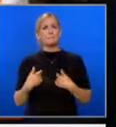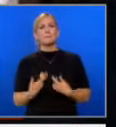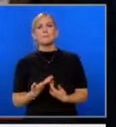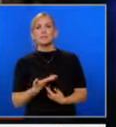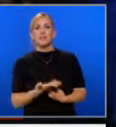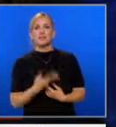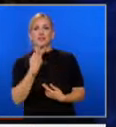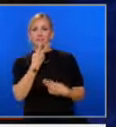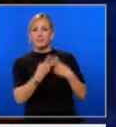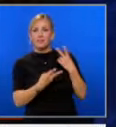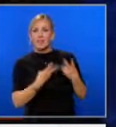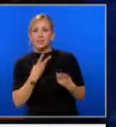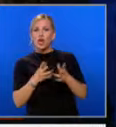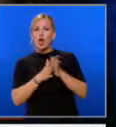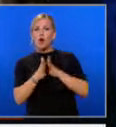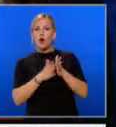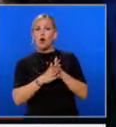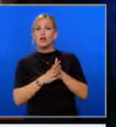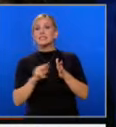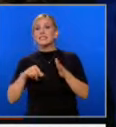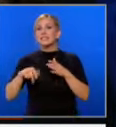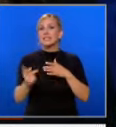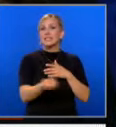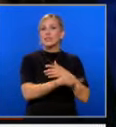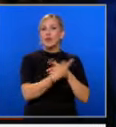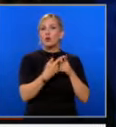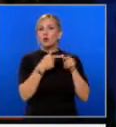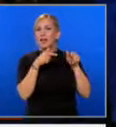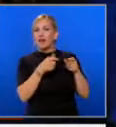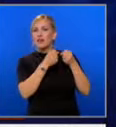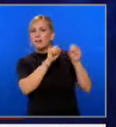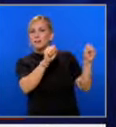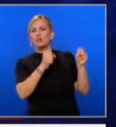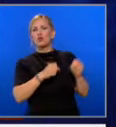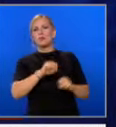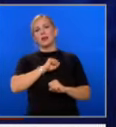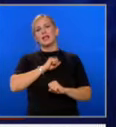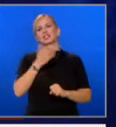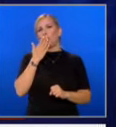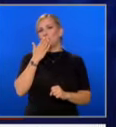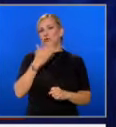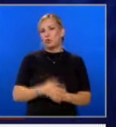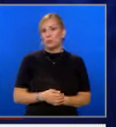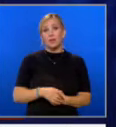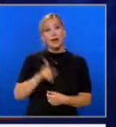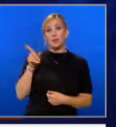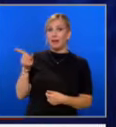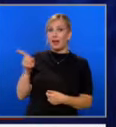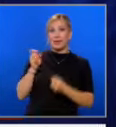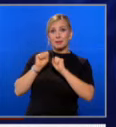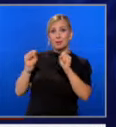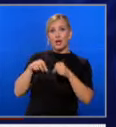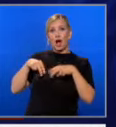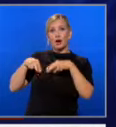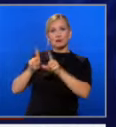Ще забележите, че хората си тръгват от неговите митинги от източтения и скука. На нейните митинги хората изобщо не